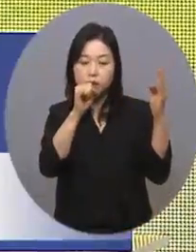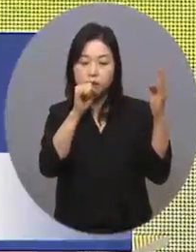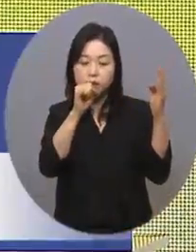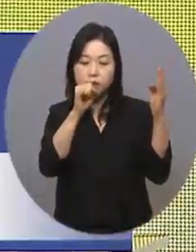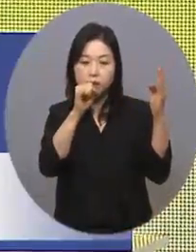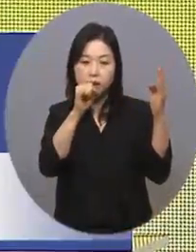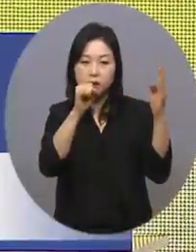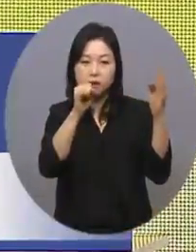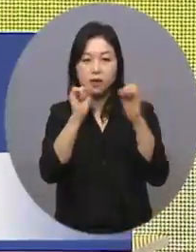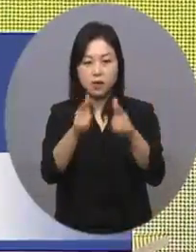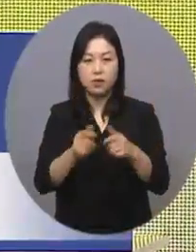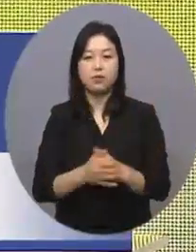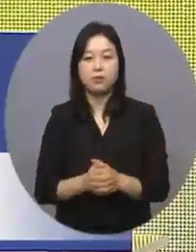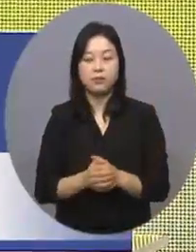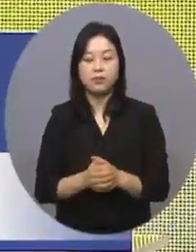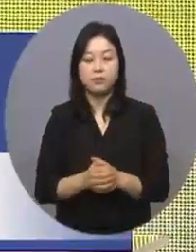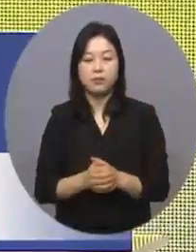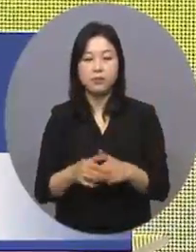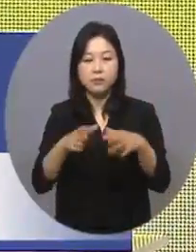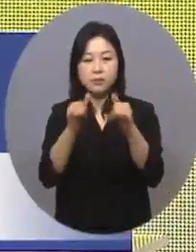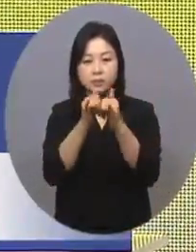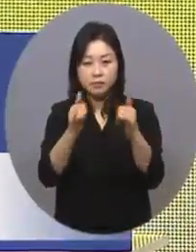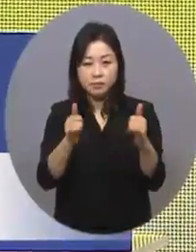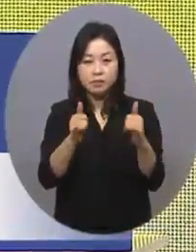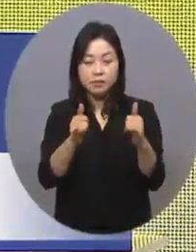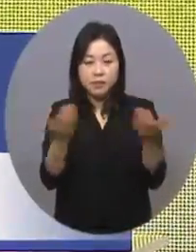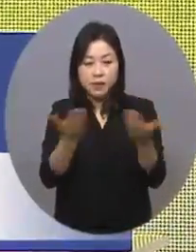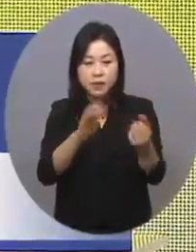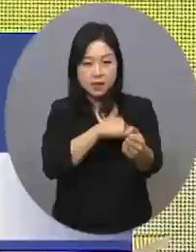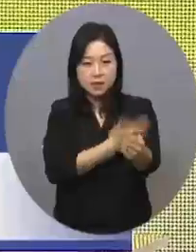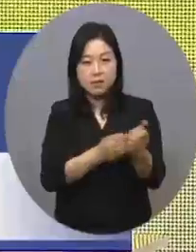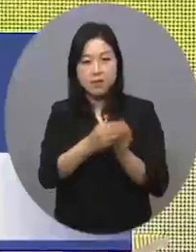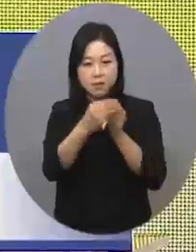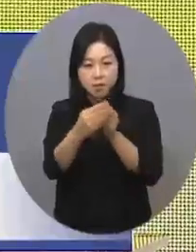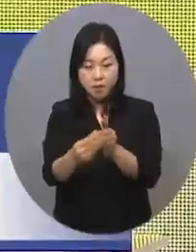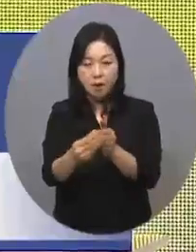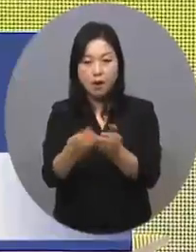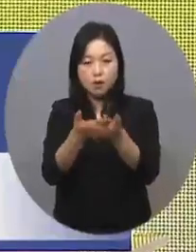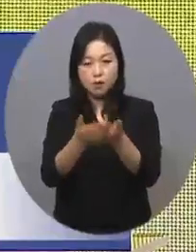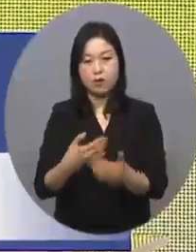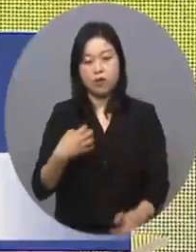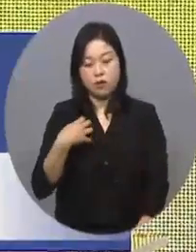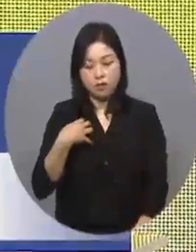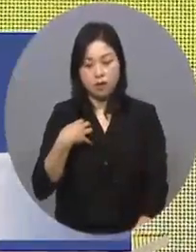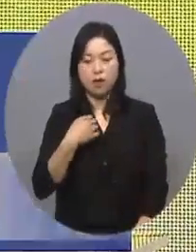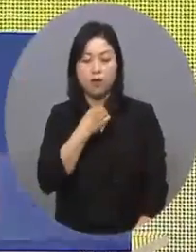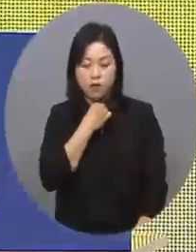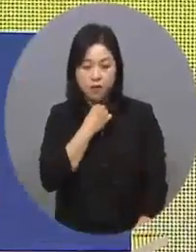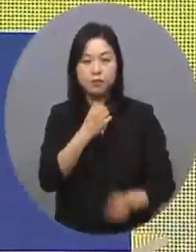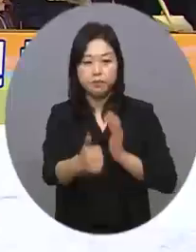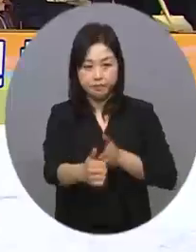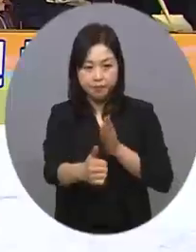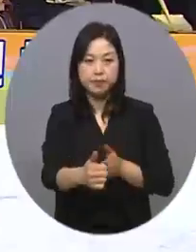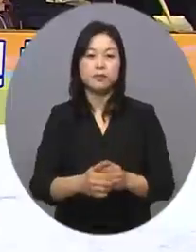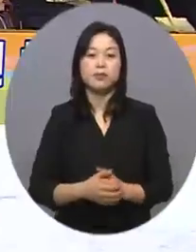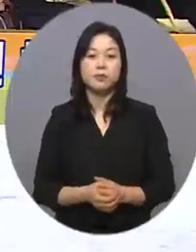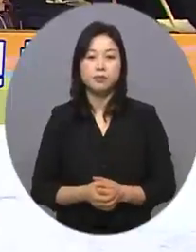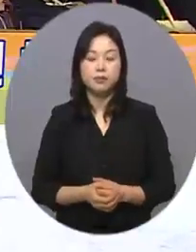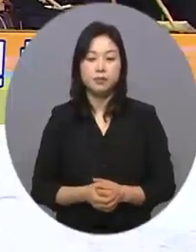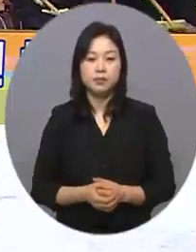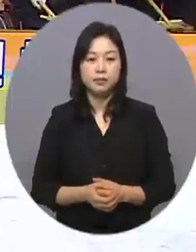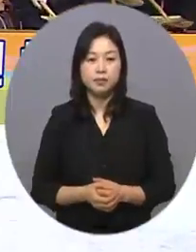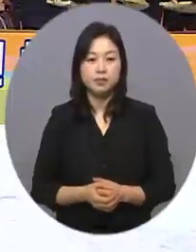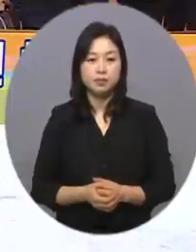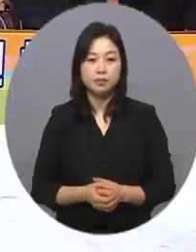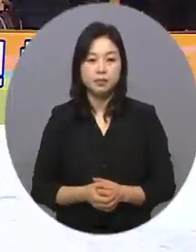되어서 장애인 직업 역량을 이끌어갈 교도부가 되기를 기대합니다. 이날